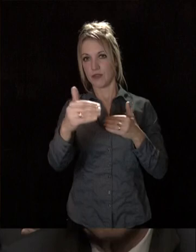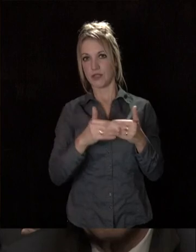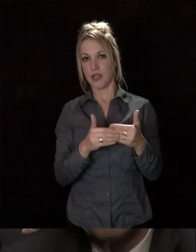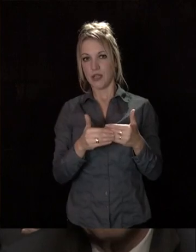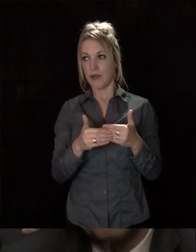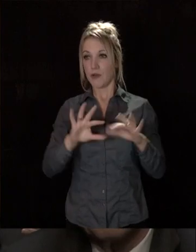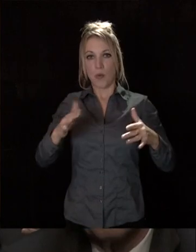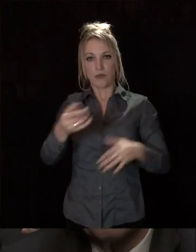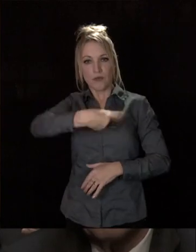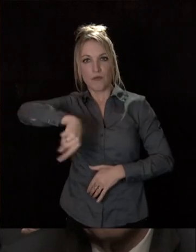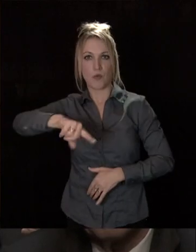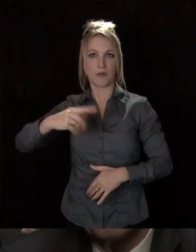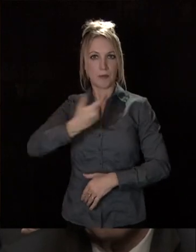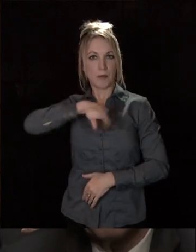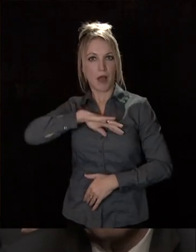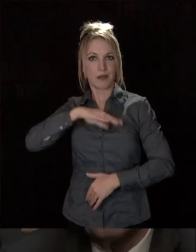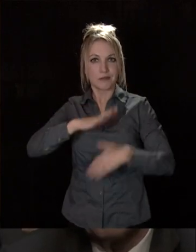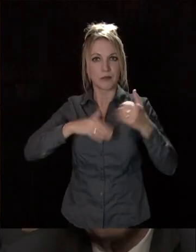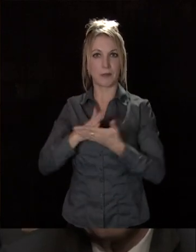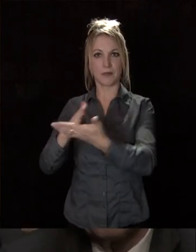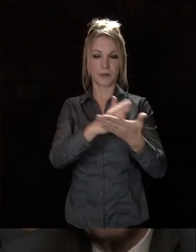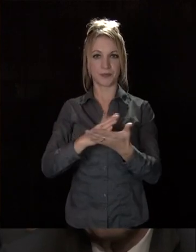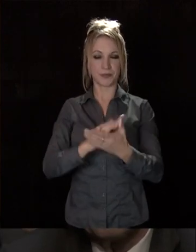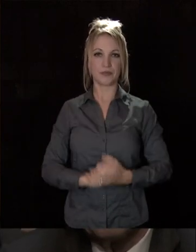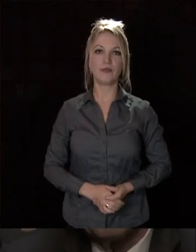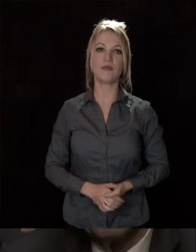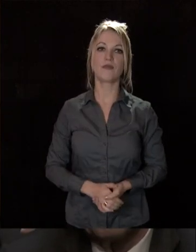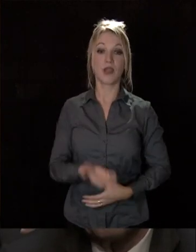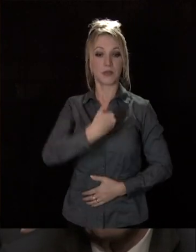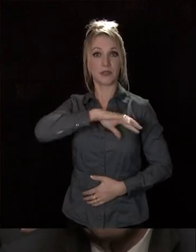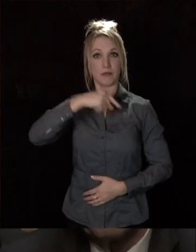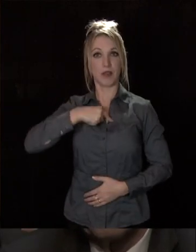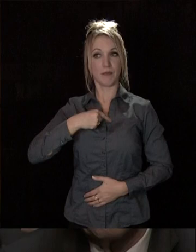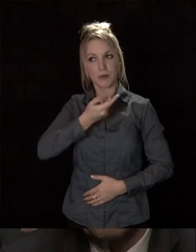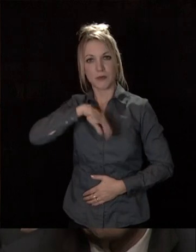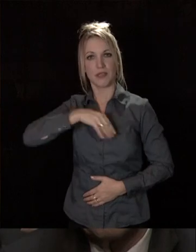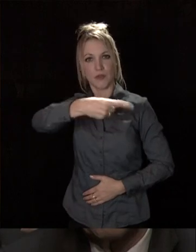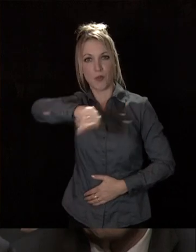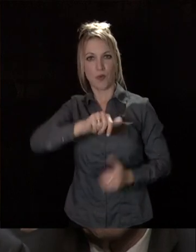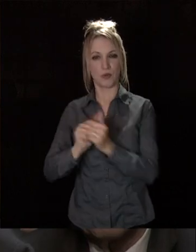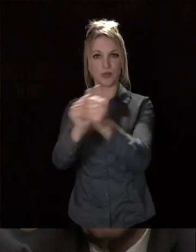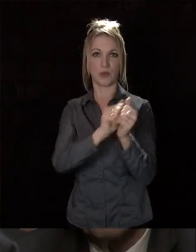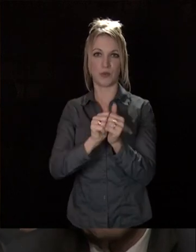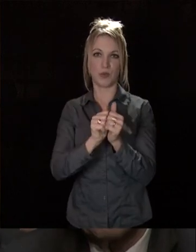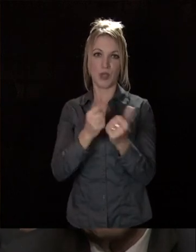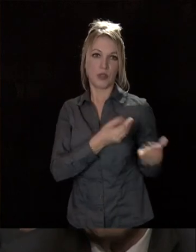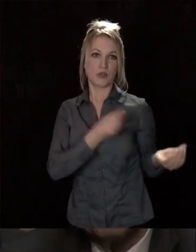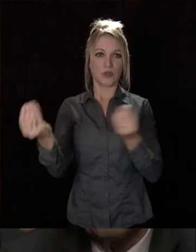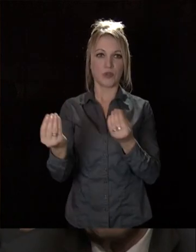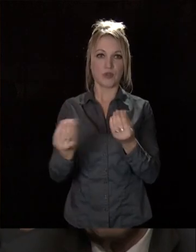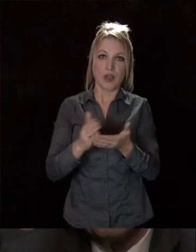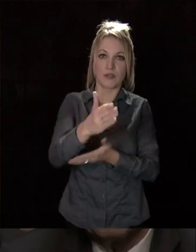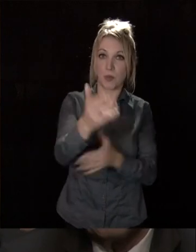nous avons su faire, que nous avons su partager. C'est ma responsabilité, c'est notre responsabilité collective de rendre notre